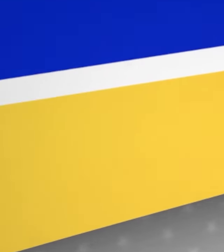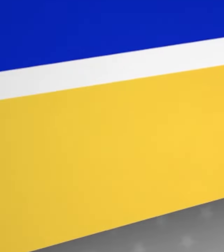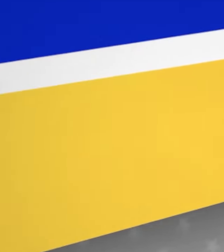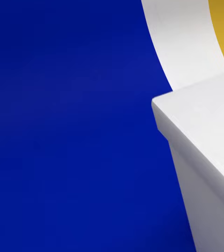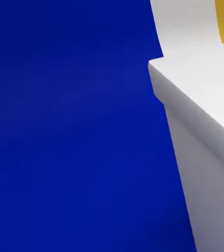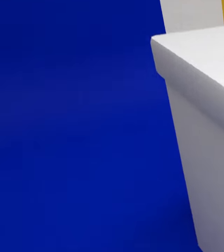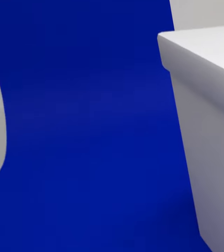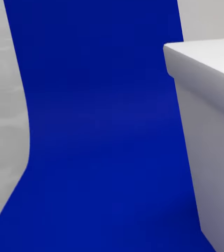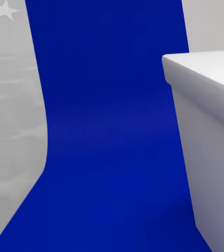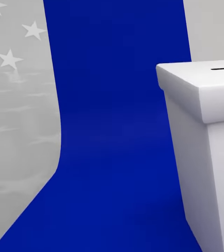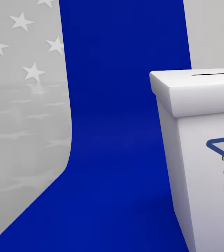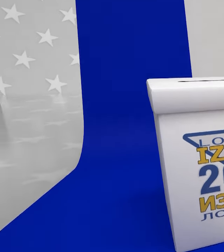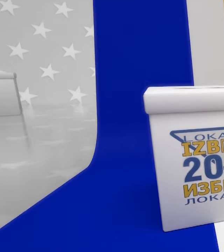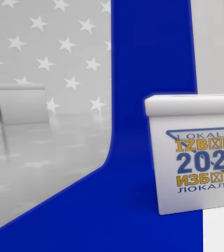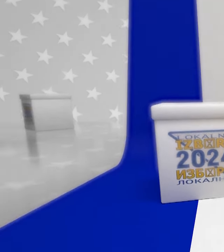Hvala vam i se 6.